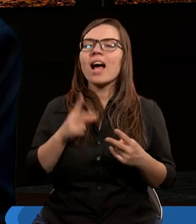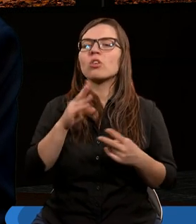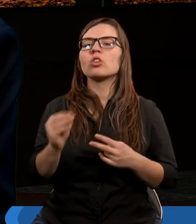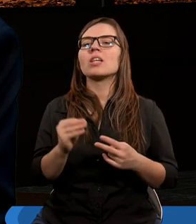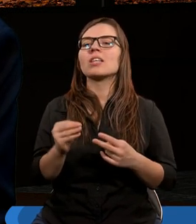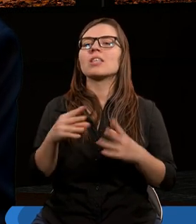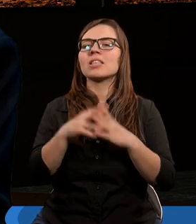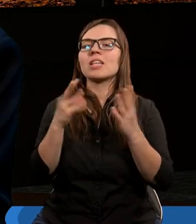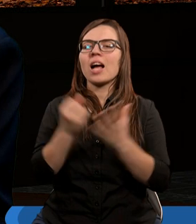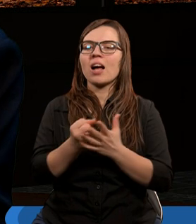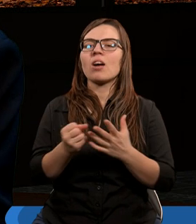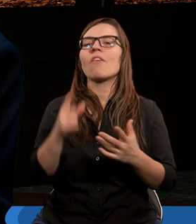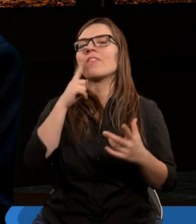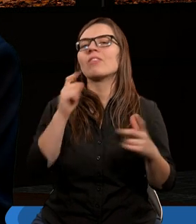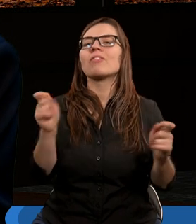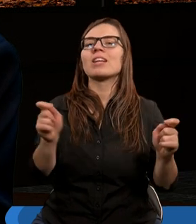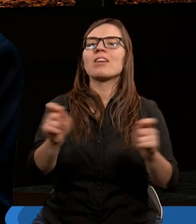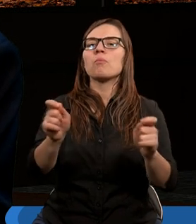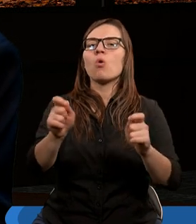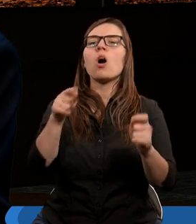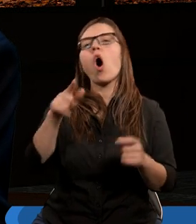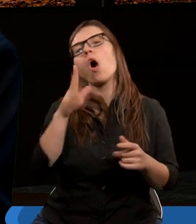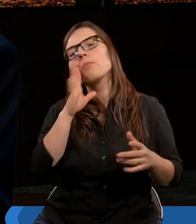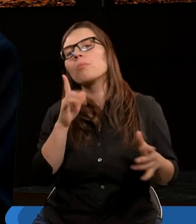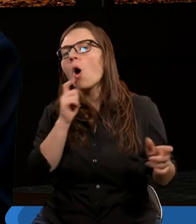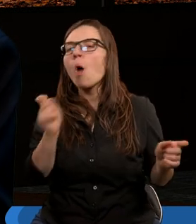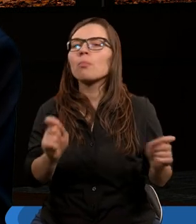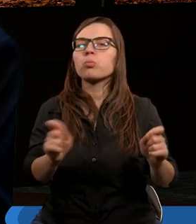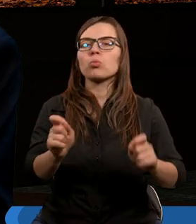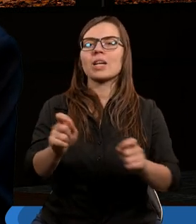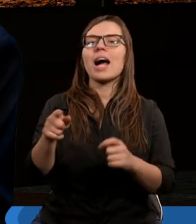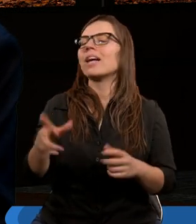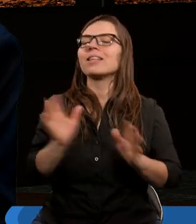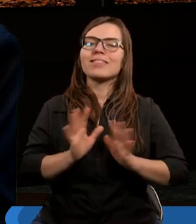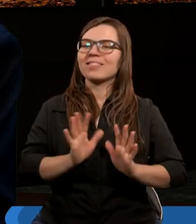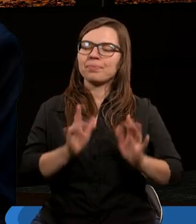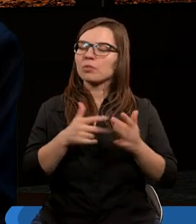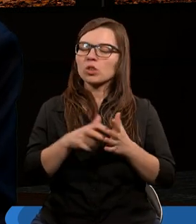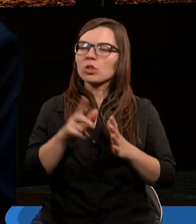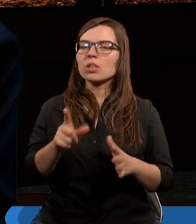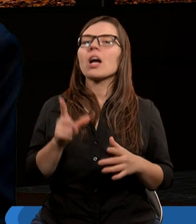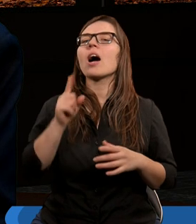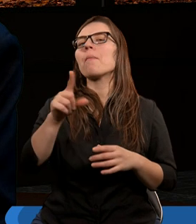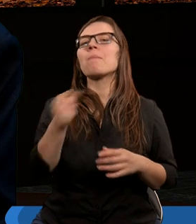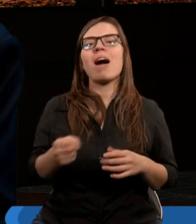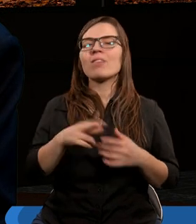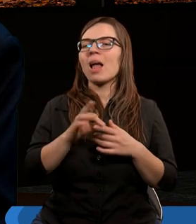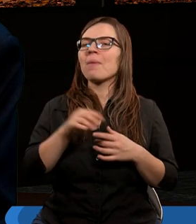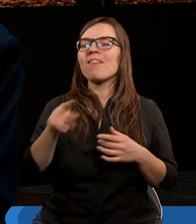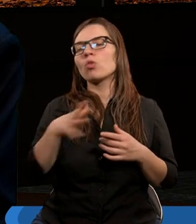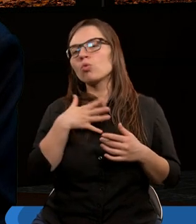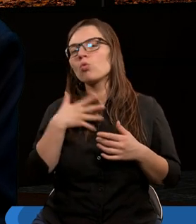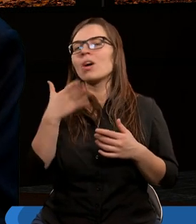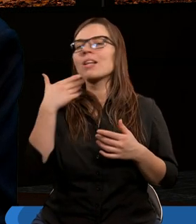zakon wzbudza, czy on pobudza mnie do grzeszenia. Nie, nie. Myślę, że tego Paweł nie miał na